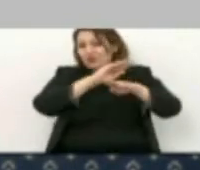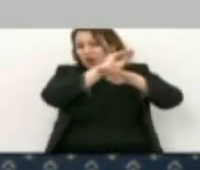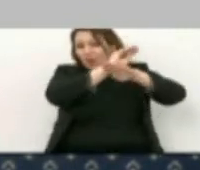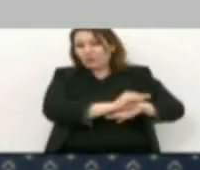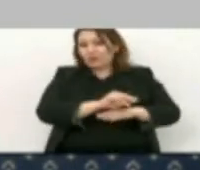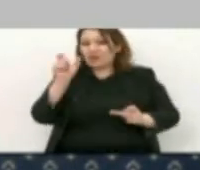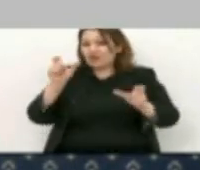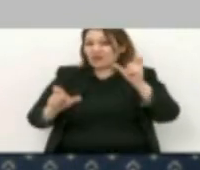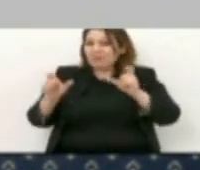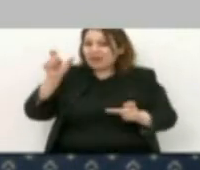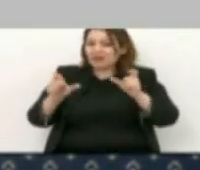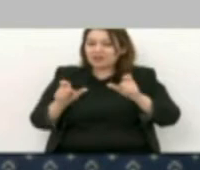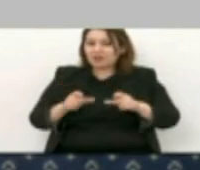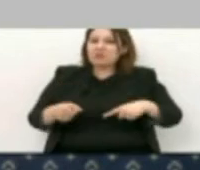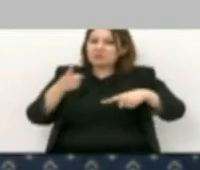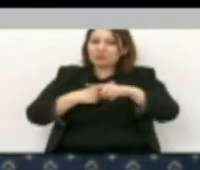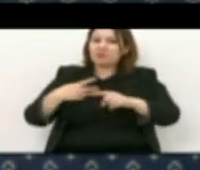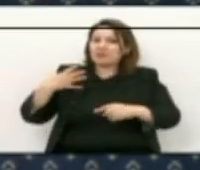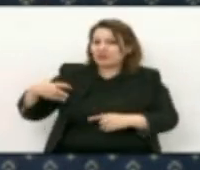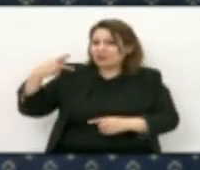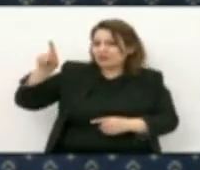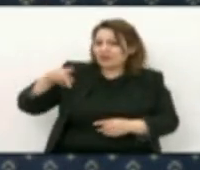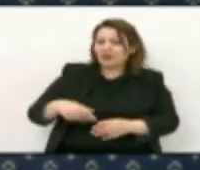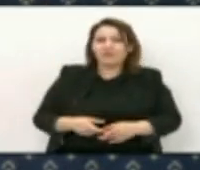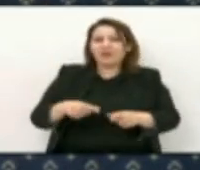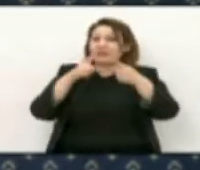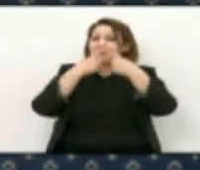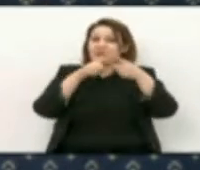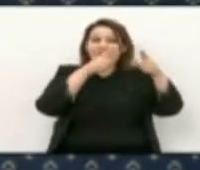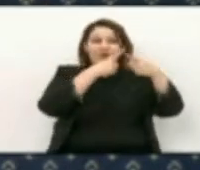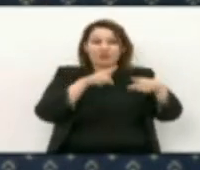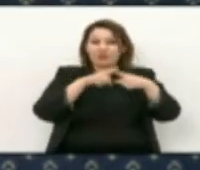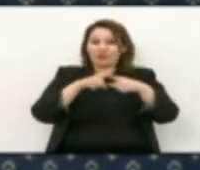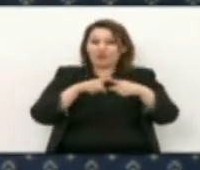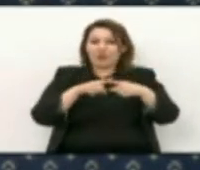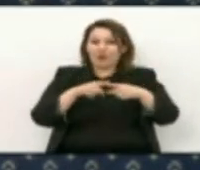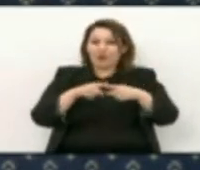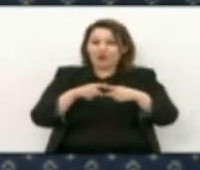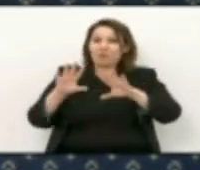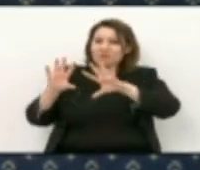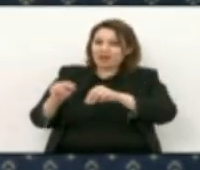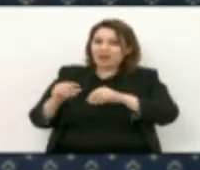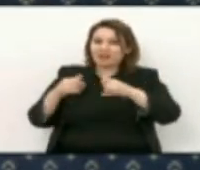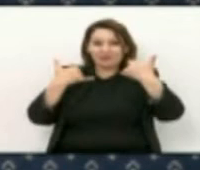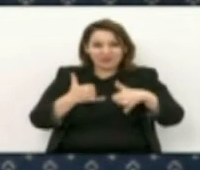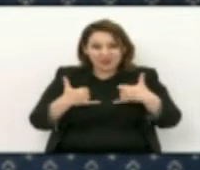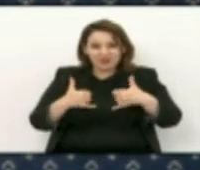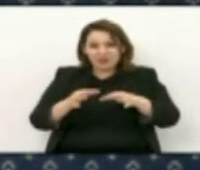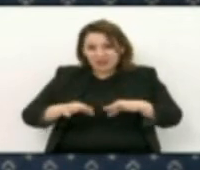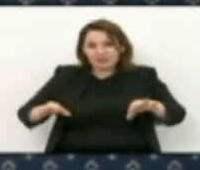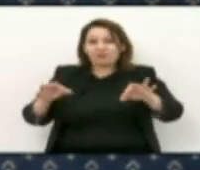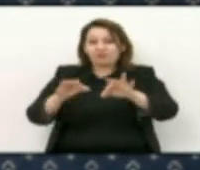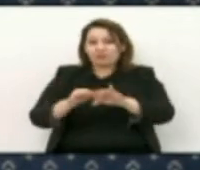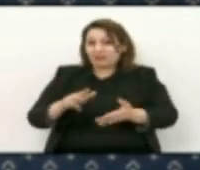في ذاتهم وممتلكتهم عبر مختلف تراب الوطني وهي المهام التي يباشر